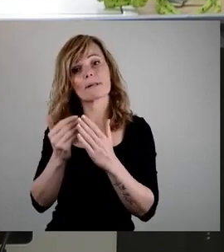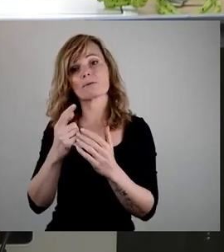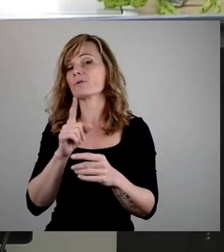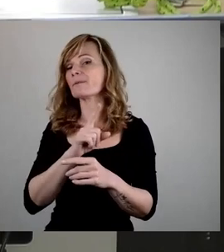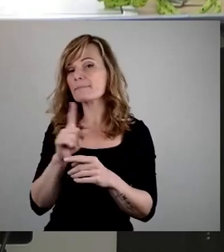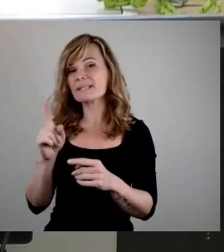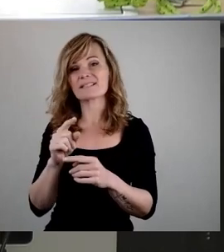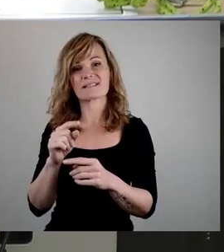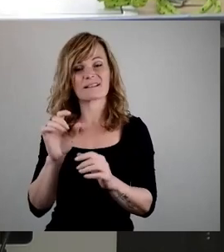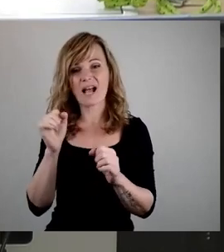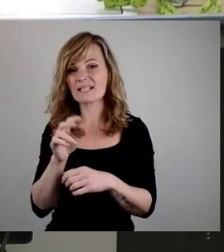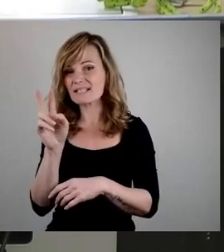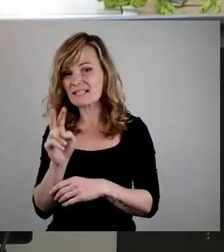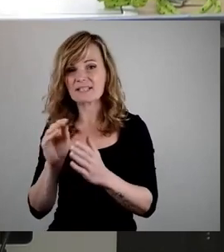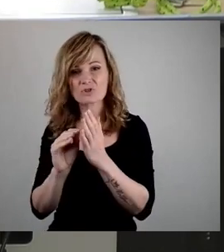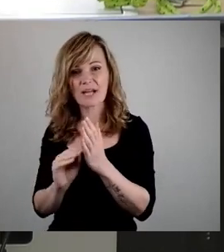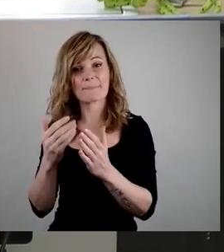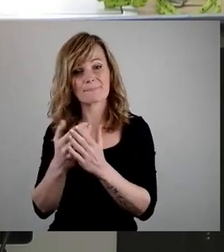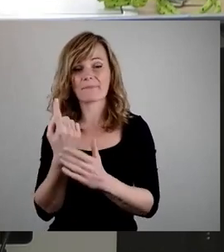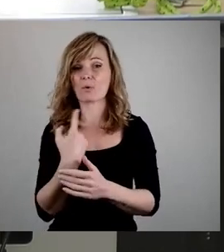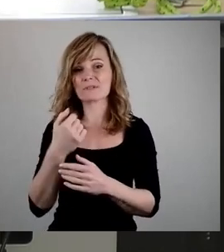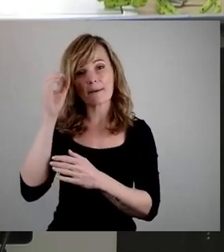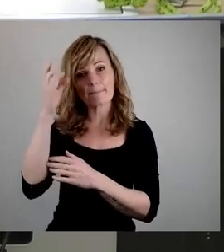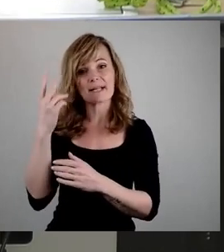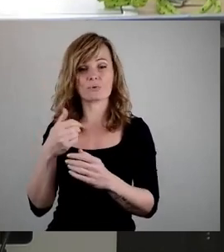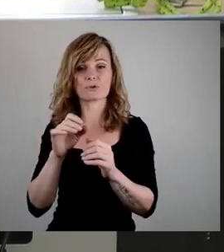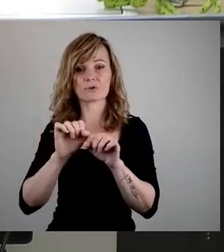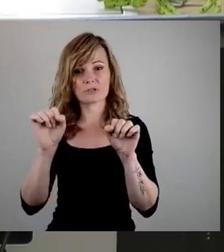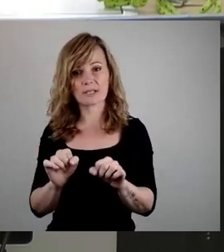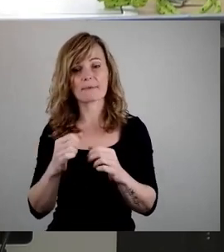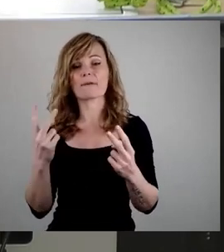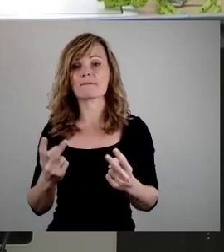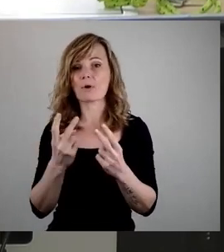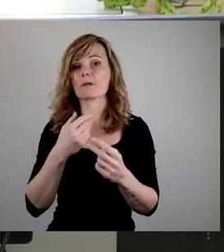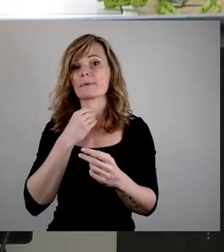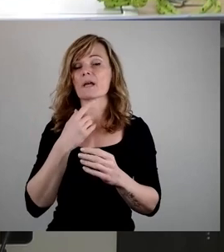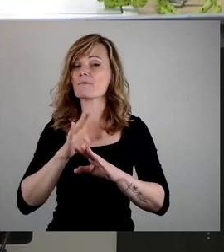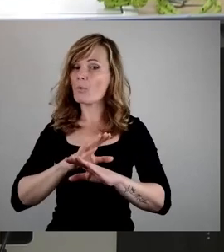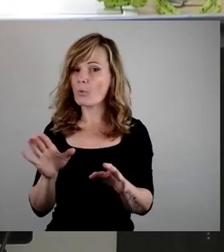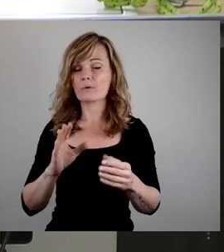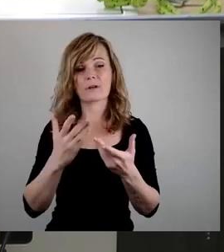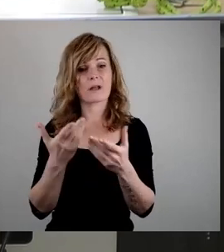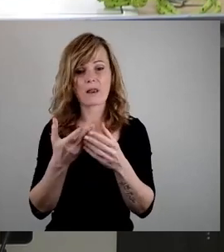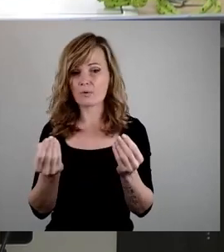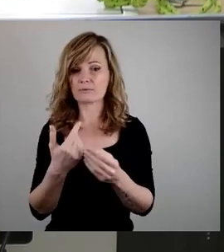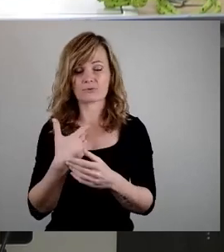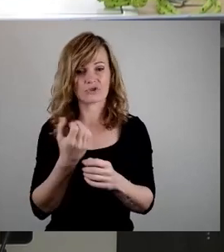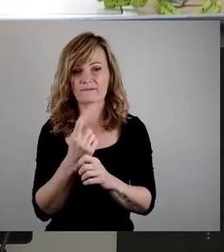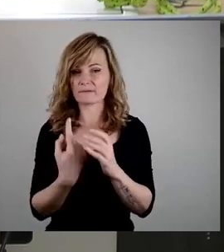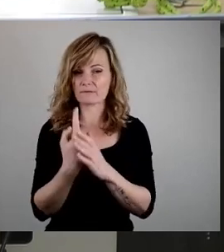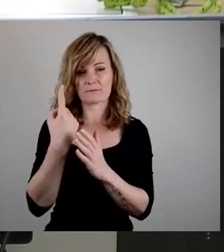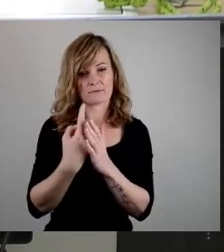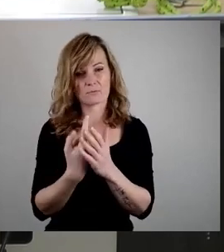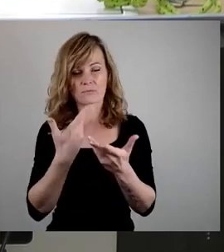stellen unser Bildungssystem insbesondere bei Förderbedarfen vor nahezu unlösbare Herausforderungen. Förderschulen mit